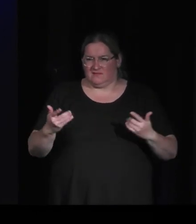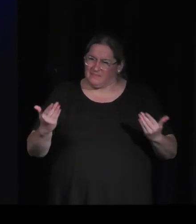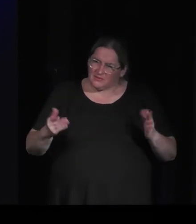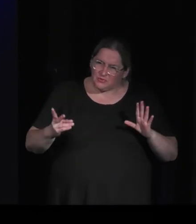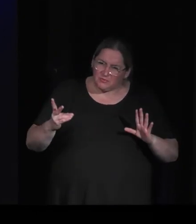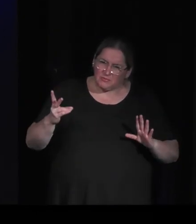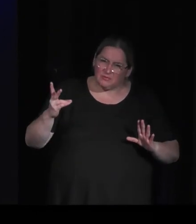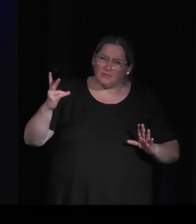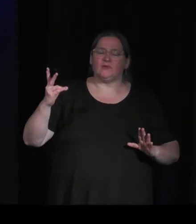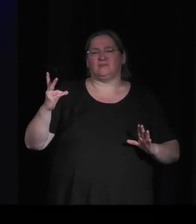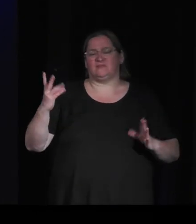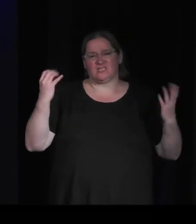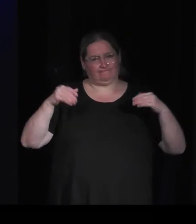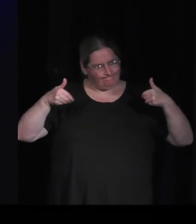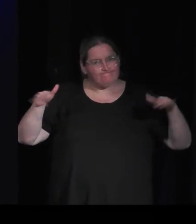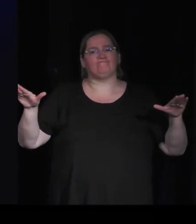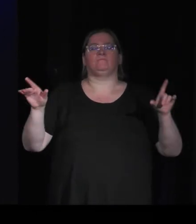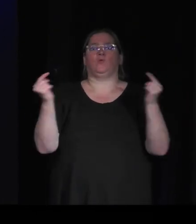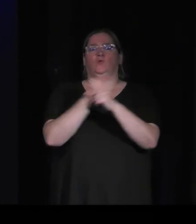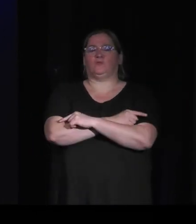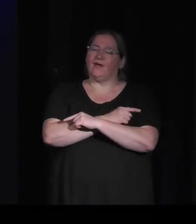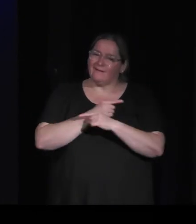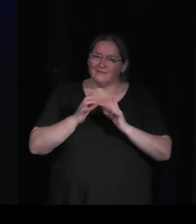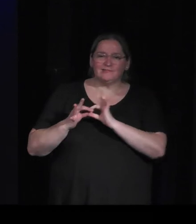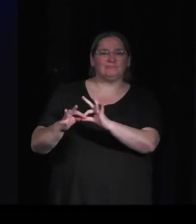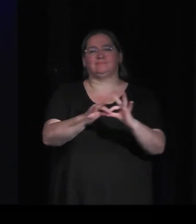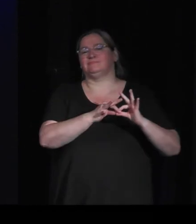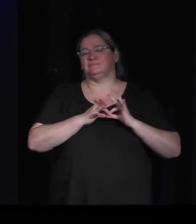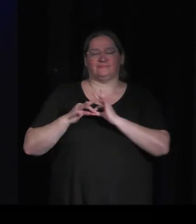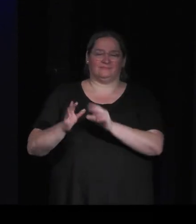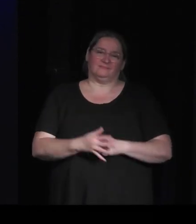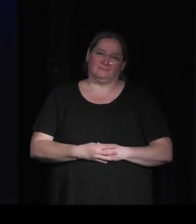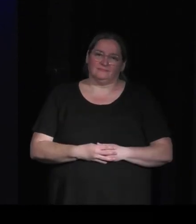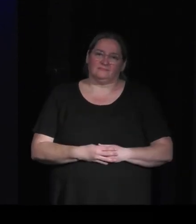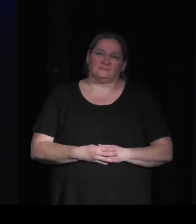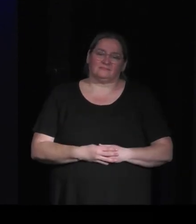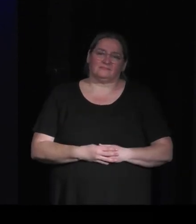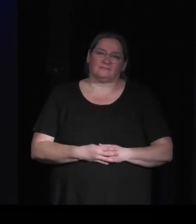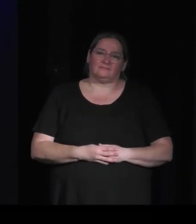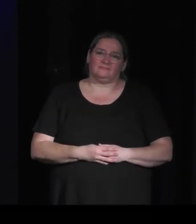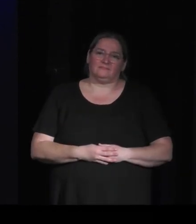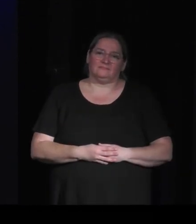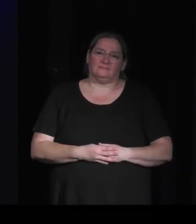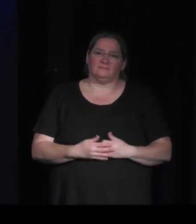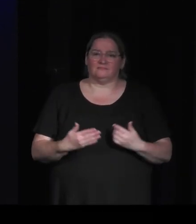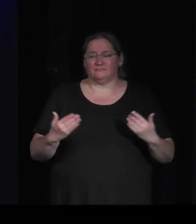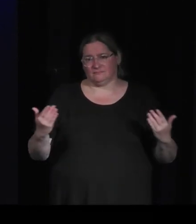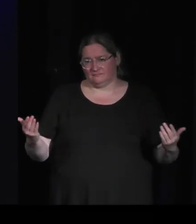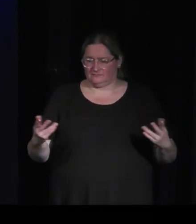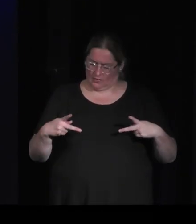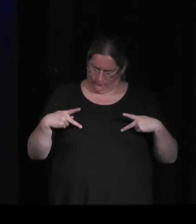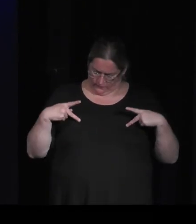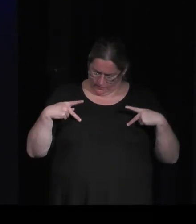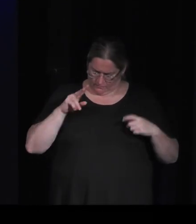utilisent cette voie là et du retournement scénaristique même dans Hollow Knight sur une découverte d'une condition existentielle